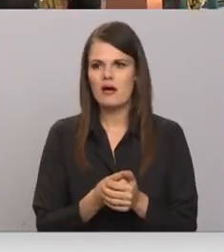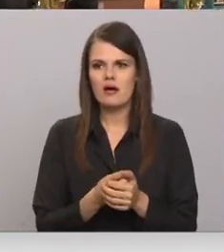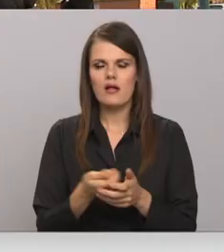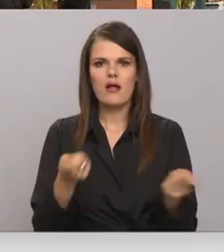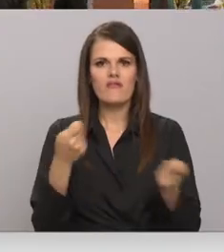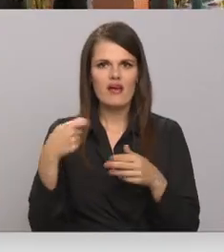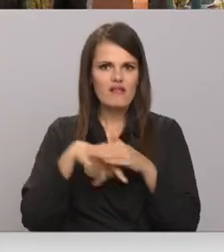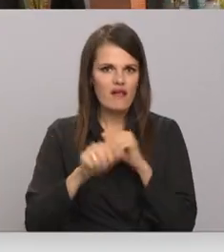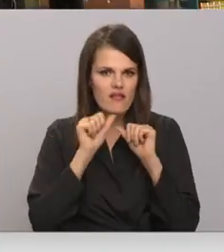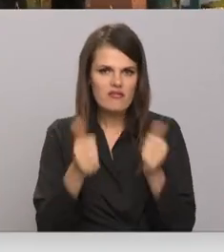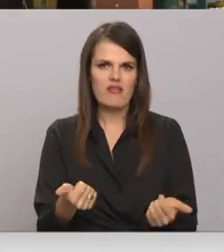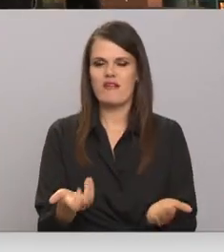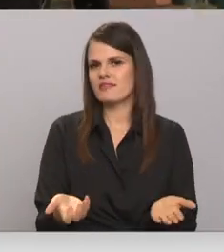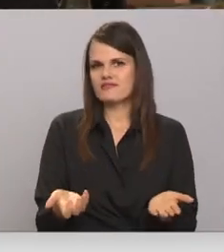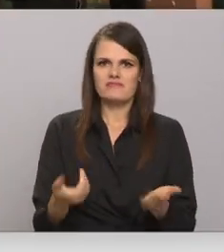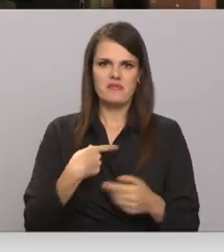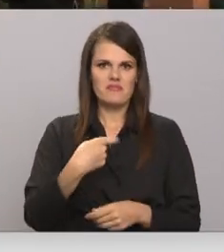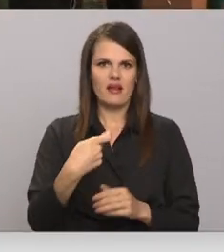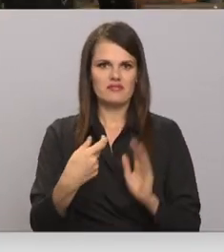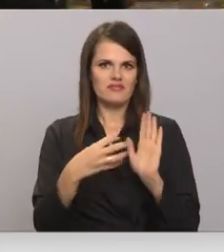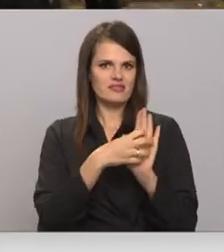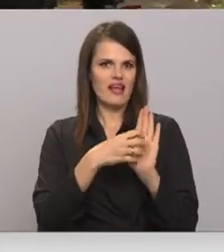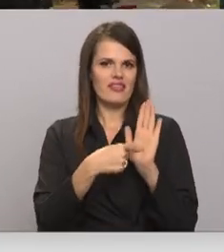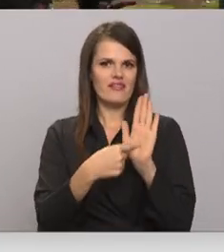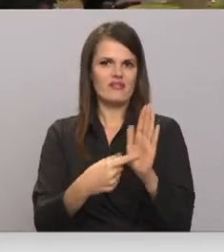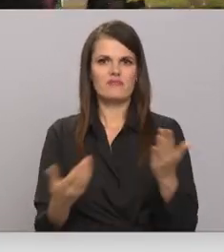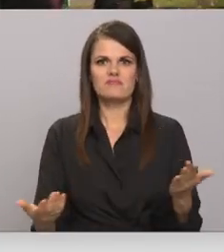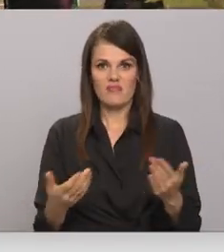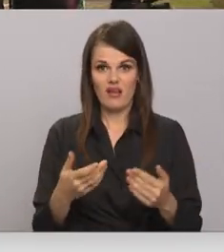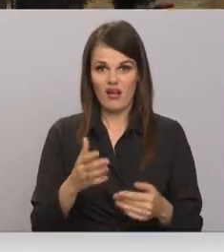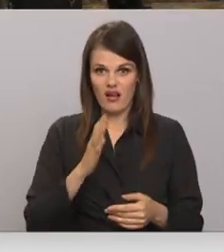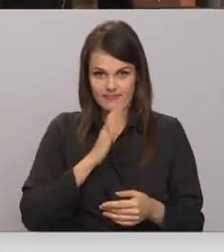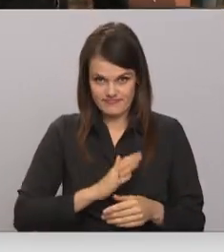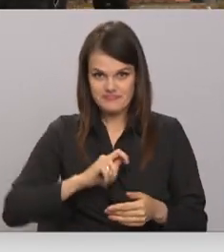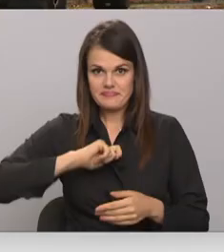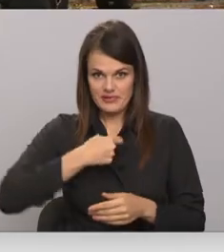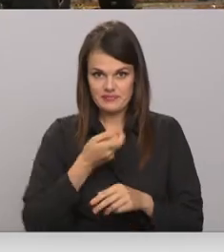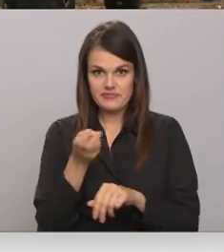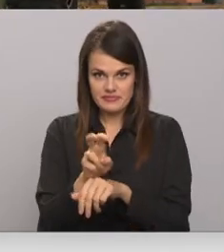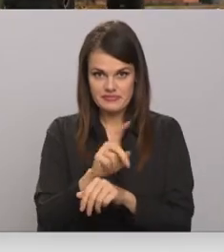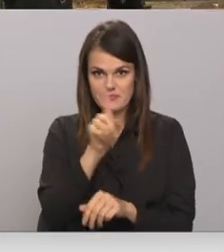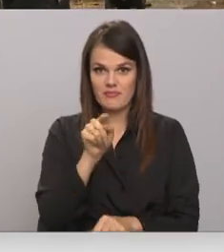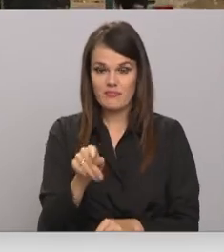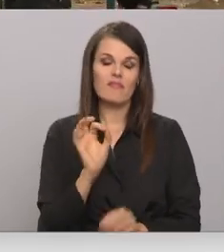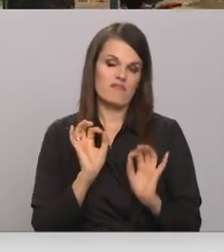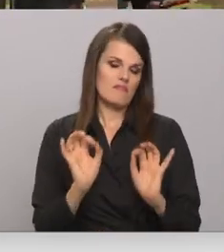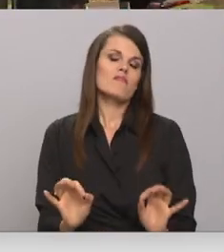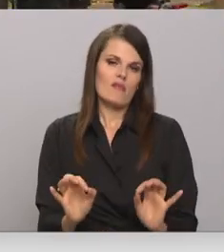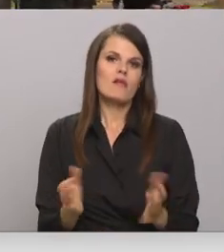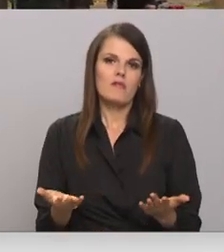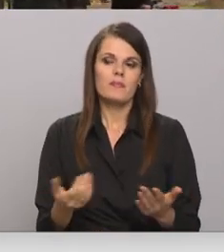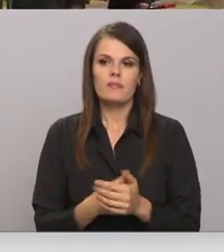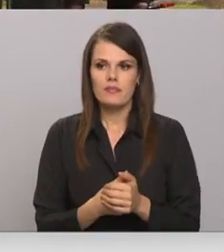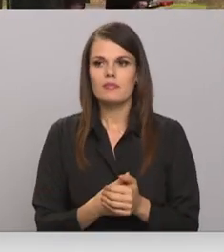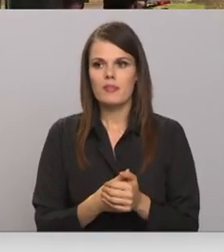Veikalos nevar normāli iet iekšā prasa vakcīnas. Piemēram, iespiedu apsākļi? Nu, īstnībā jā. Skolā pēc